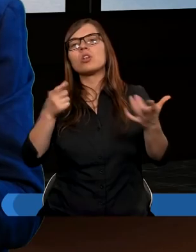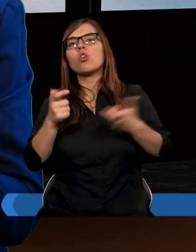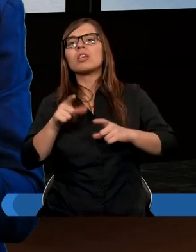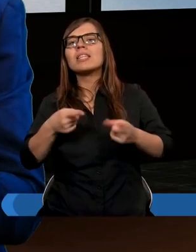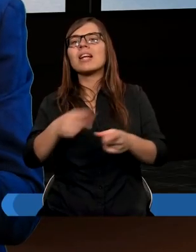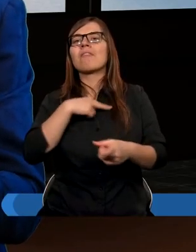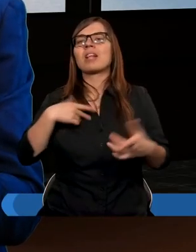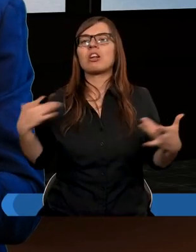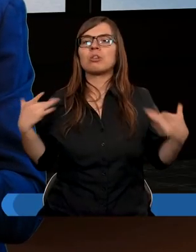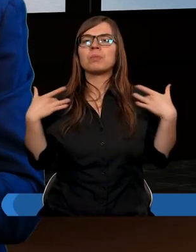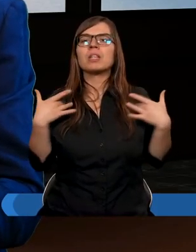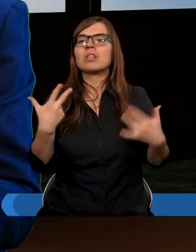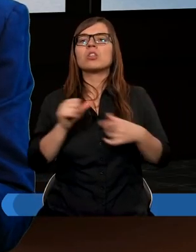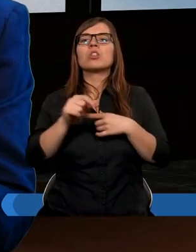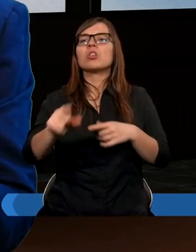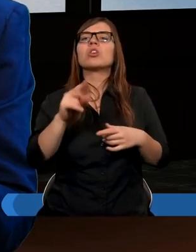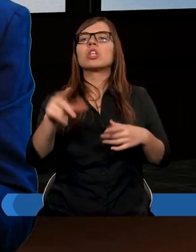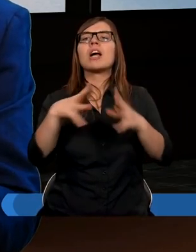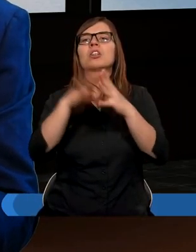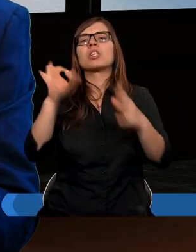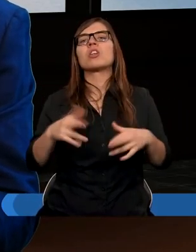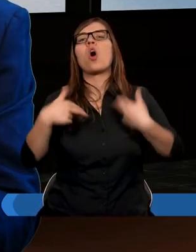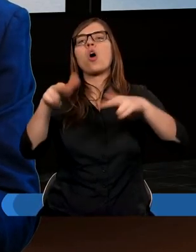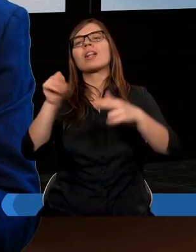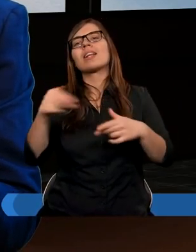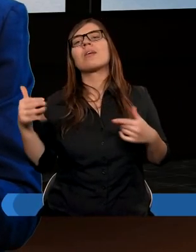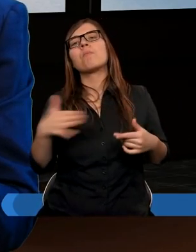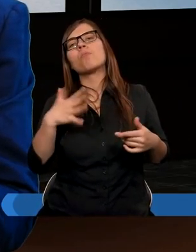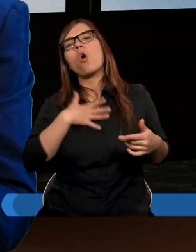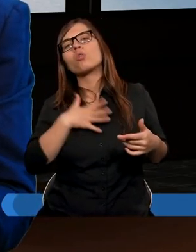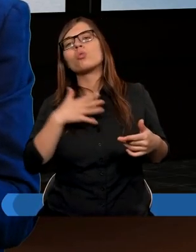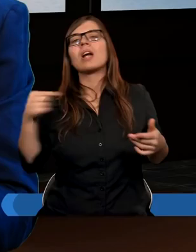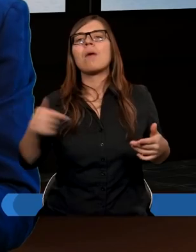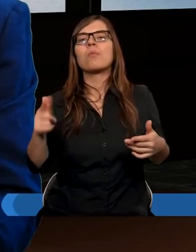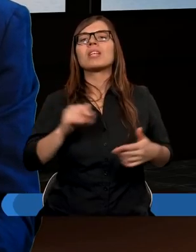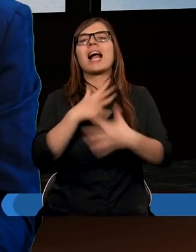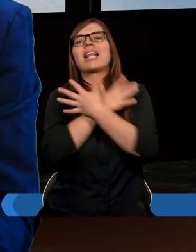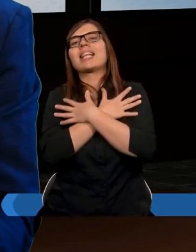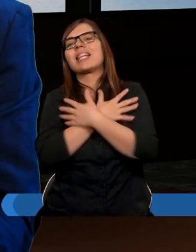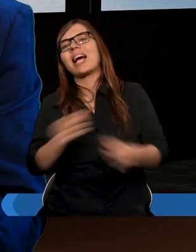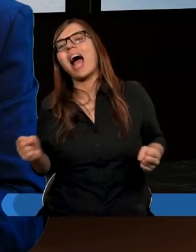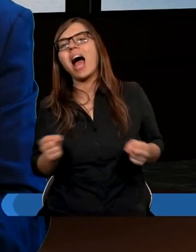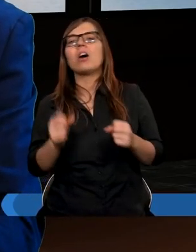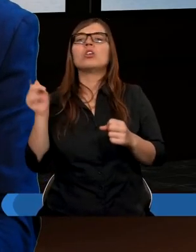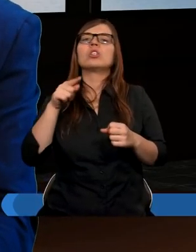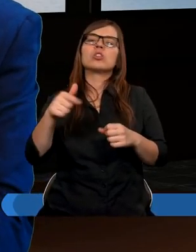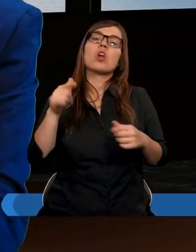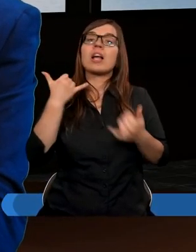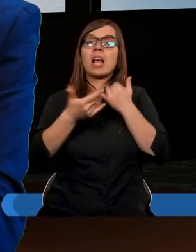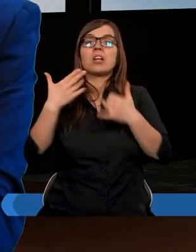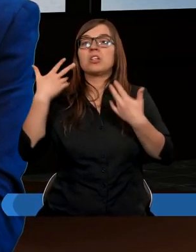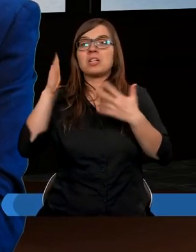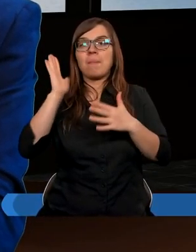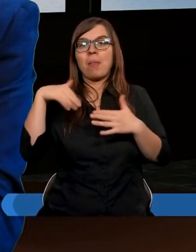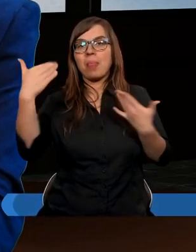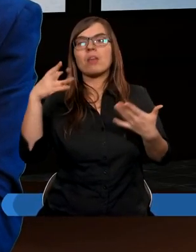że to nie jest, że ja oddaję tę dziesięcinę z poczucia obowiązku, czy ze strachu, że się czuję, że jak nie będę oddawał, to Bóg